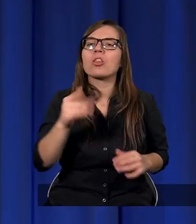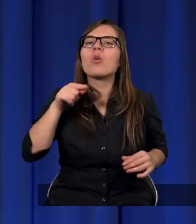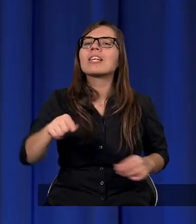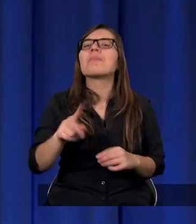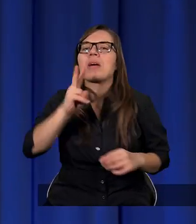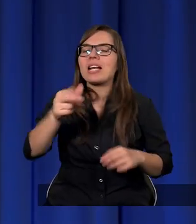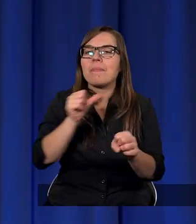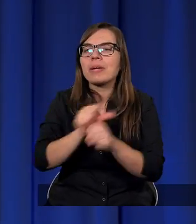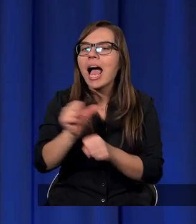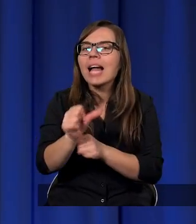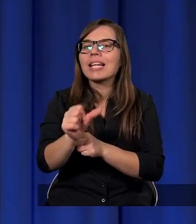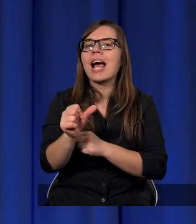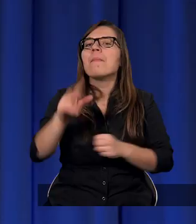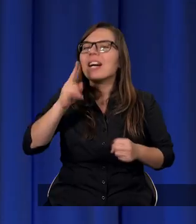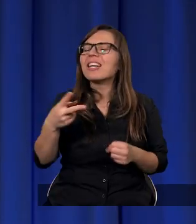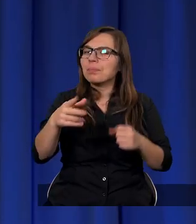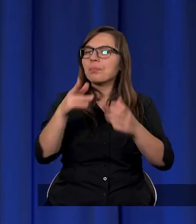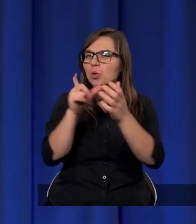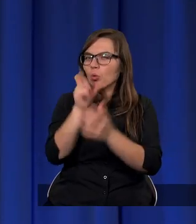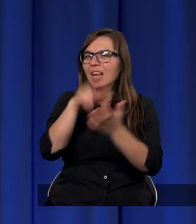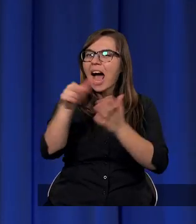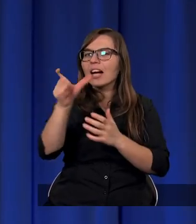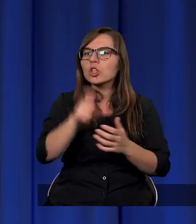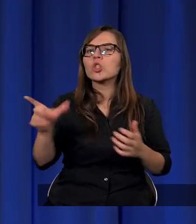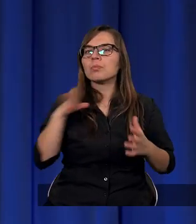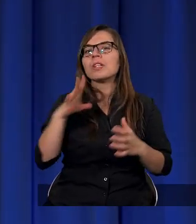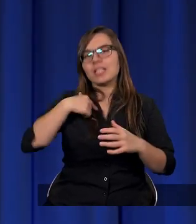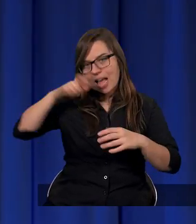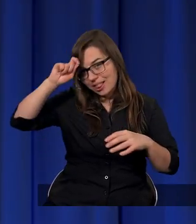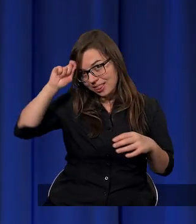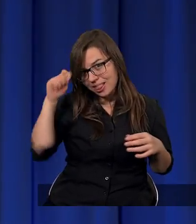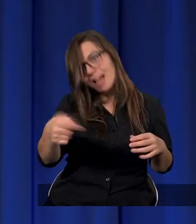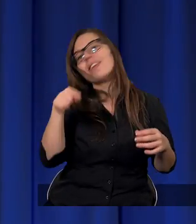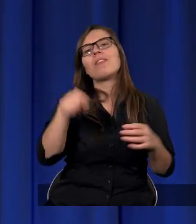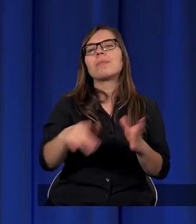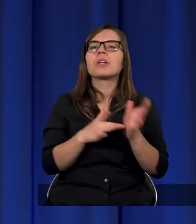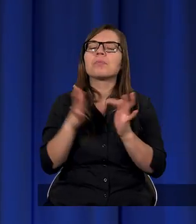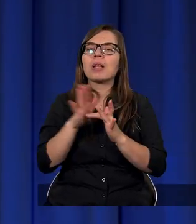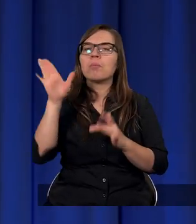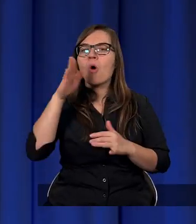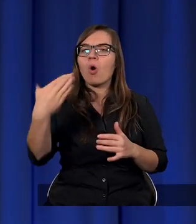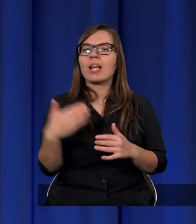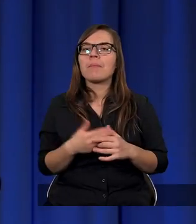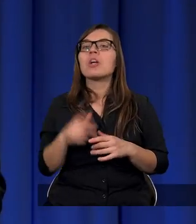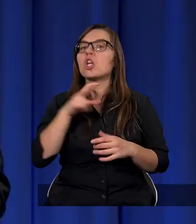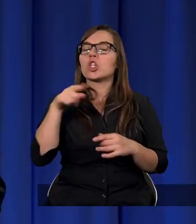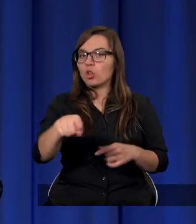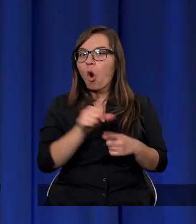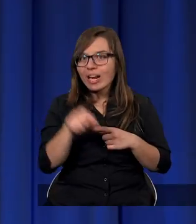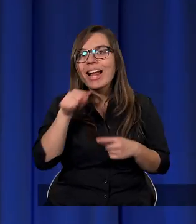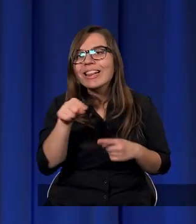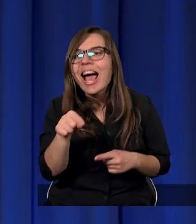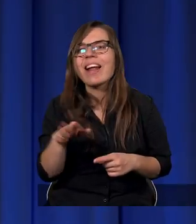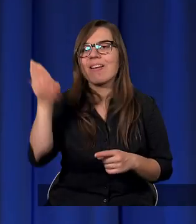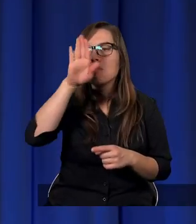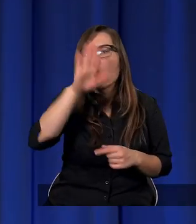Jestem, który ukazuje się Mojżeszowi w krzewie. Nazywa się nim. Ale czy to jest ten Bóg Najwyższy?